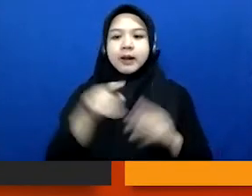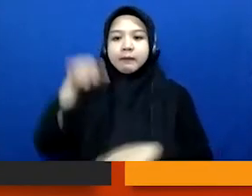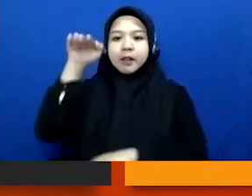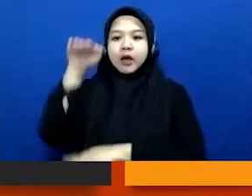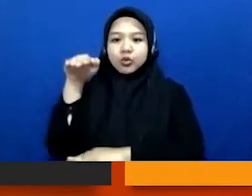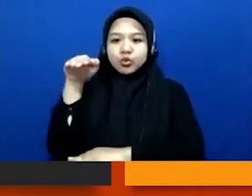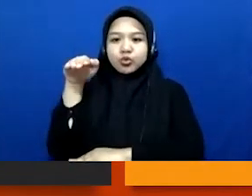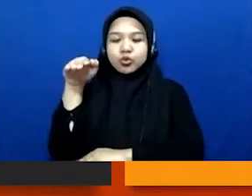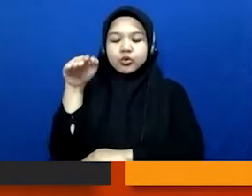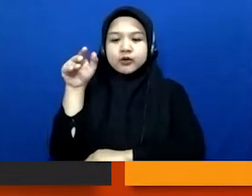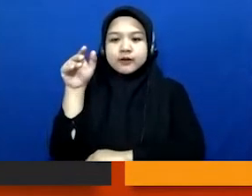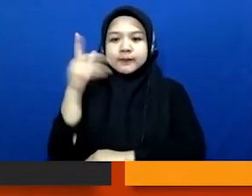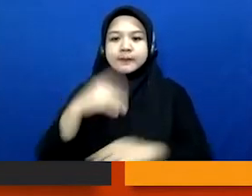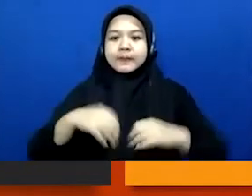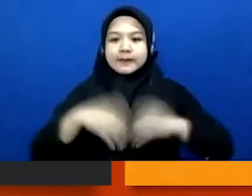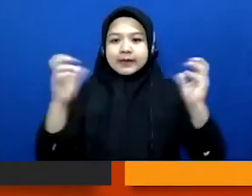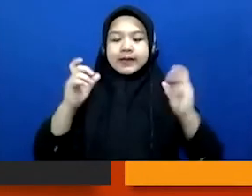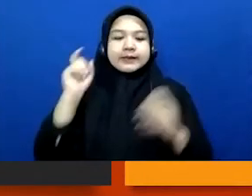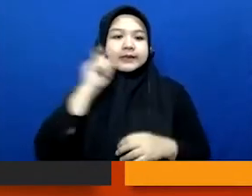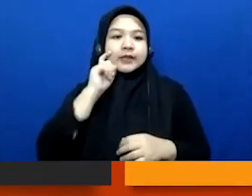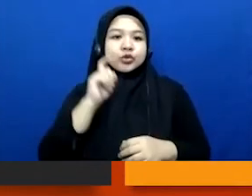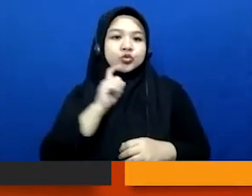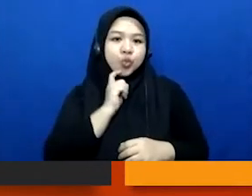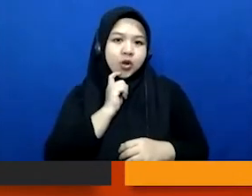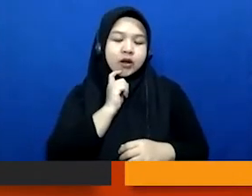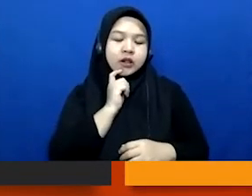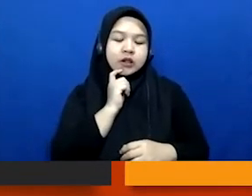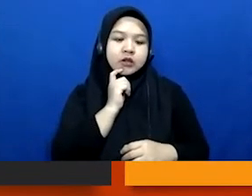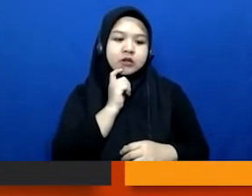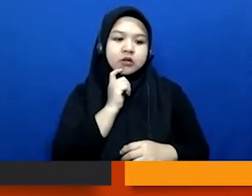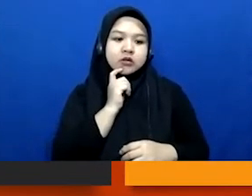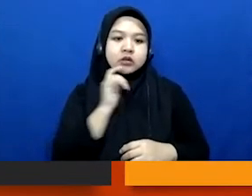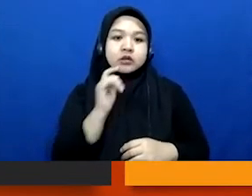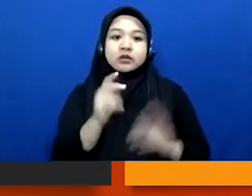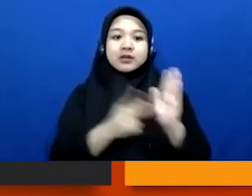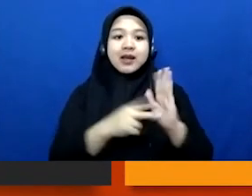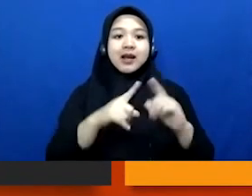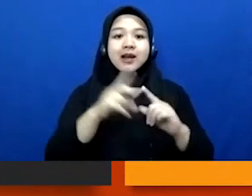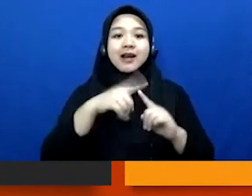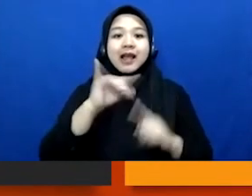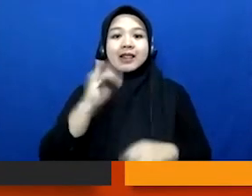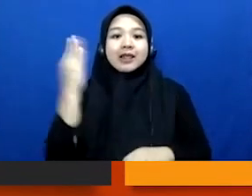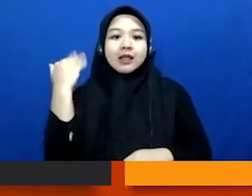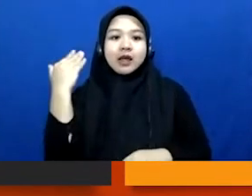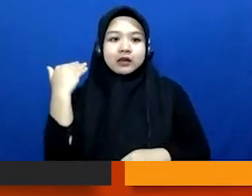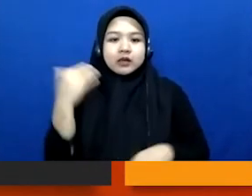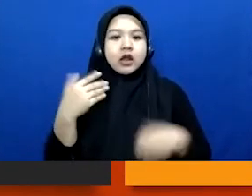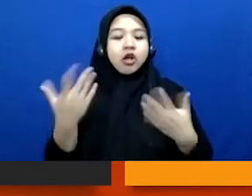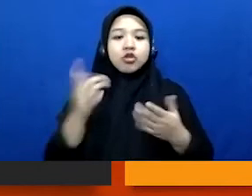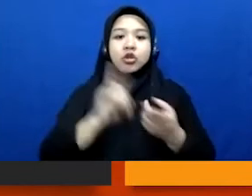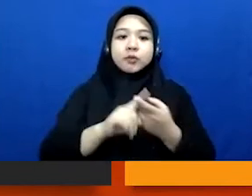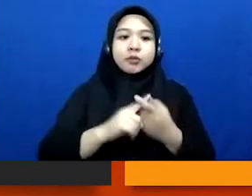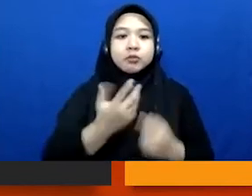kekerasan seksual yang dilakukan terhadap naruti tadi gitu kan atau teman-teman